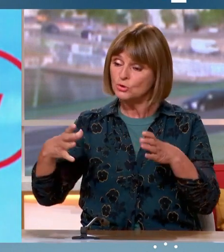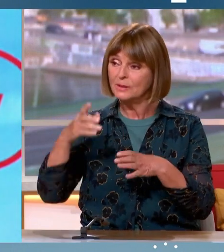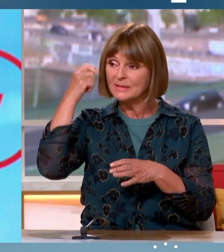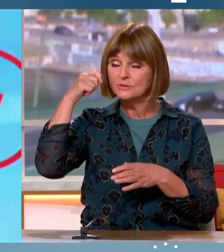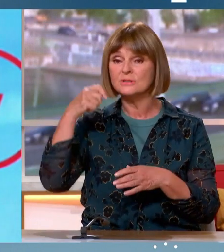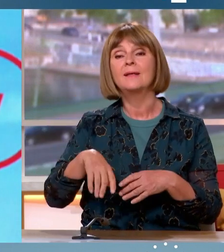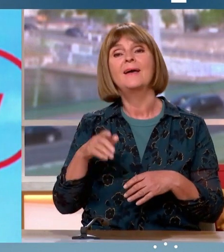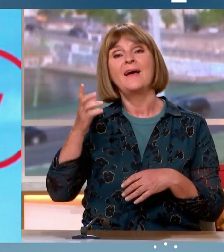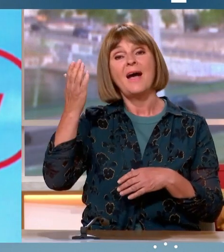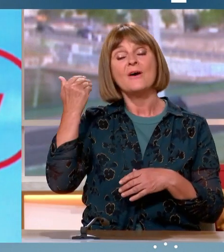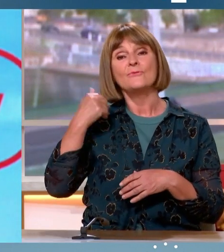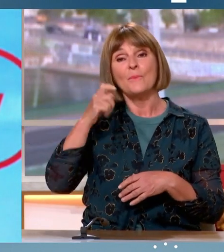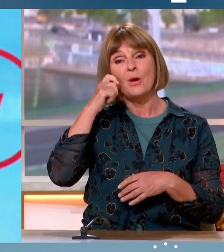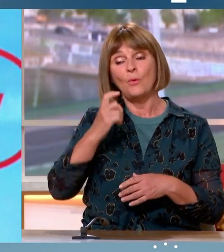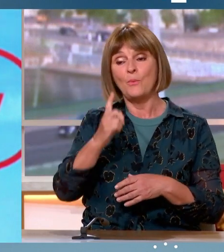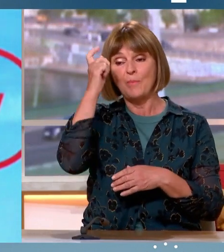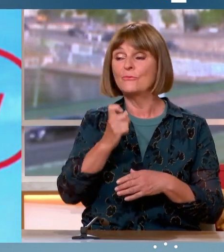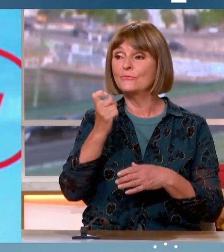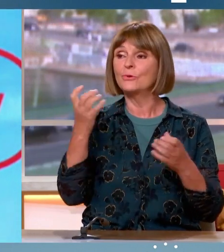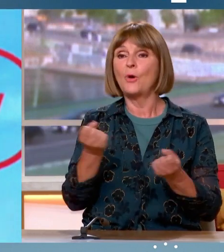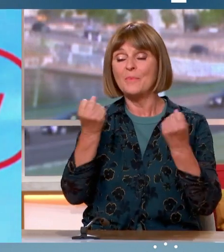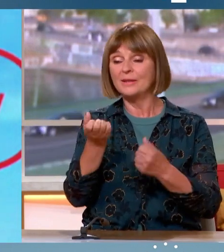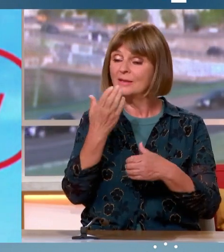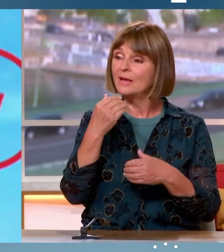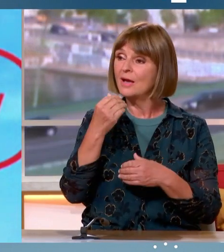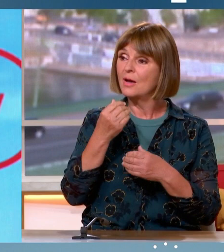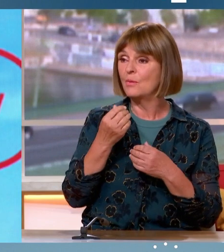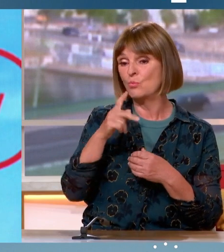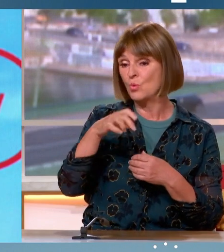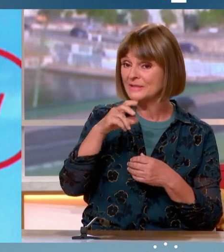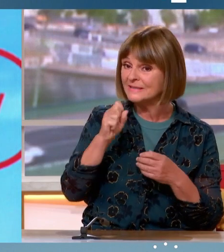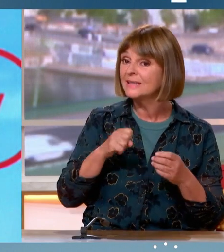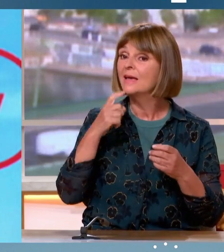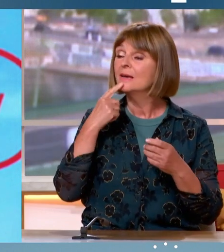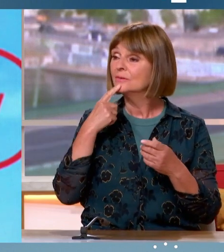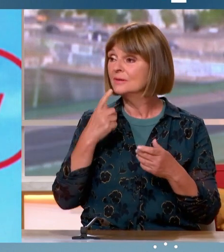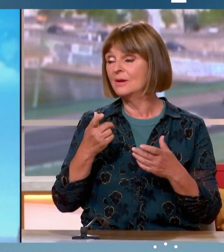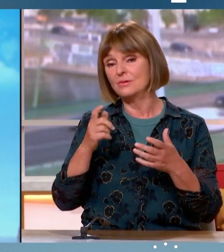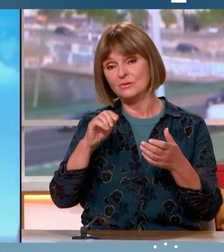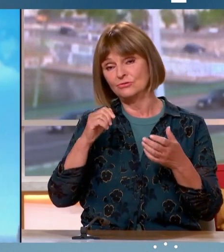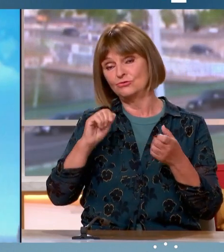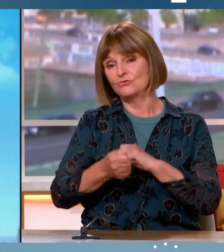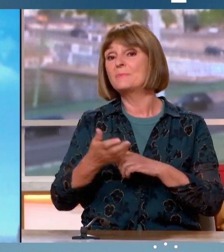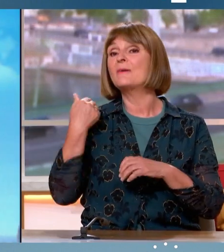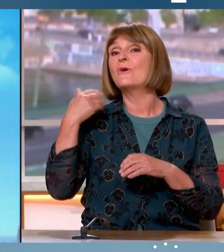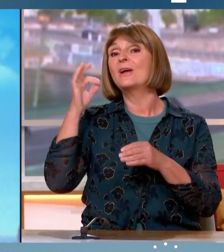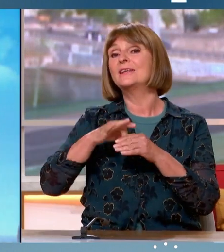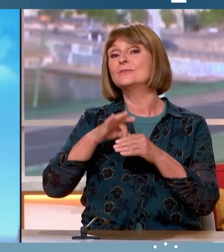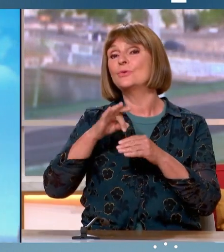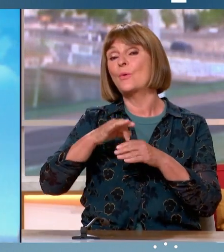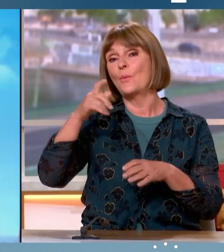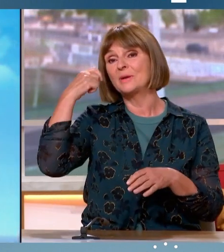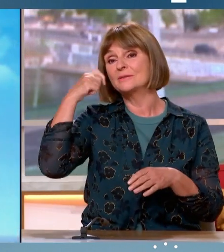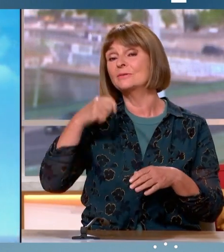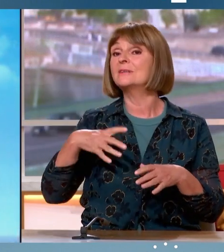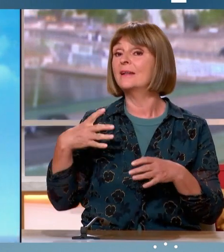débuté sa campagne présidentielle. Cette fois-ci, il n pas venu chez vous. Ce n pas la seule différence entre la présidentielle et les législatives. La présidentielle, il l'a gagné. Les législatives, on vient de